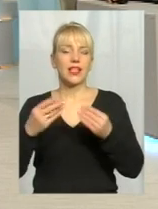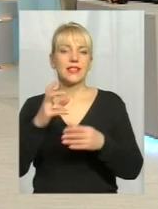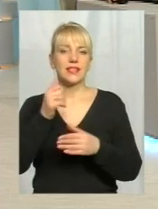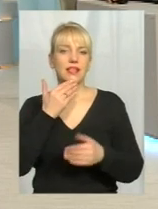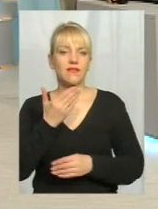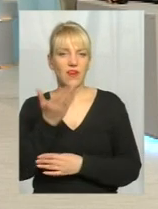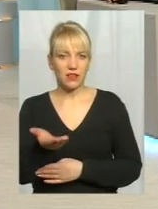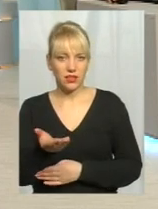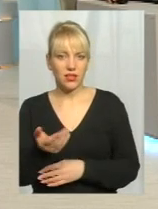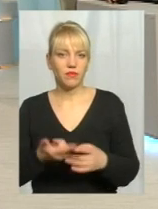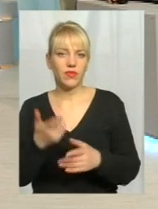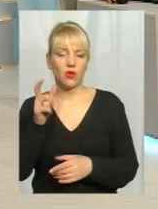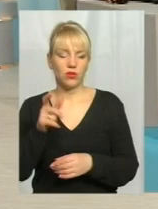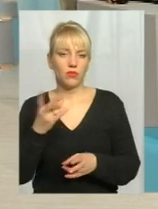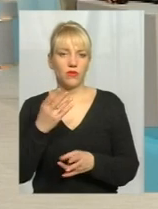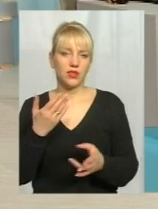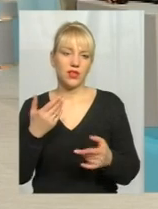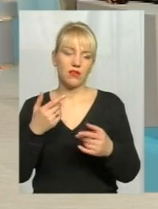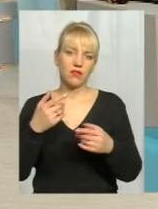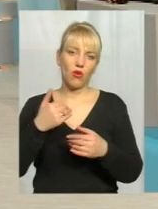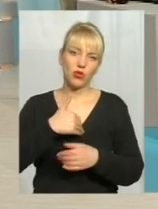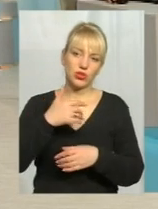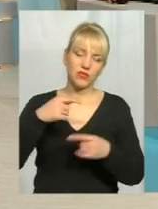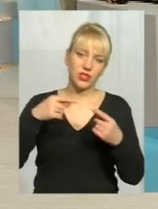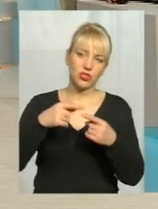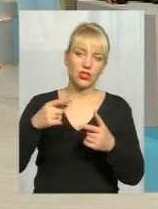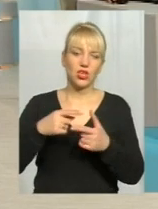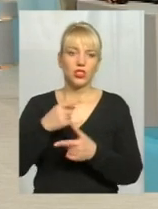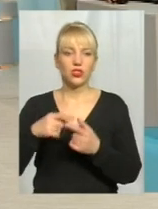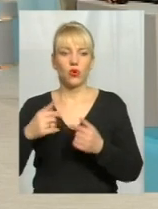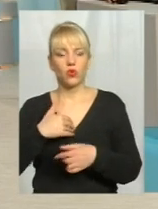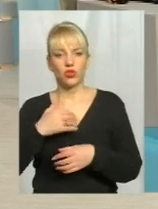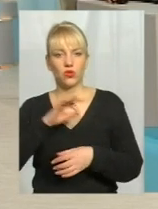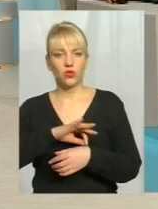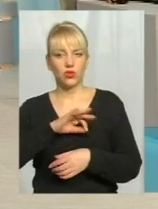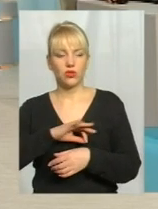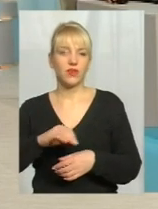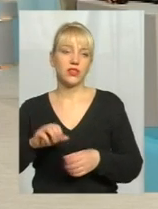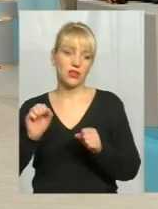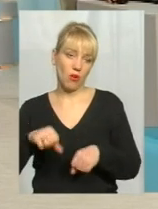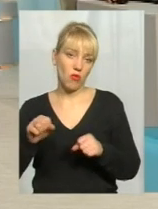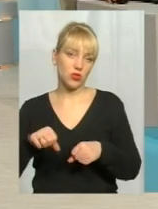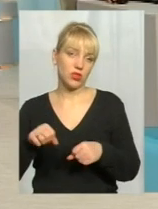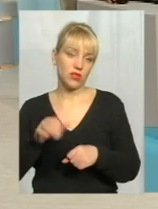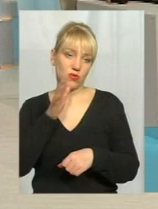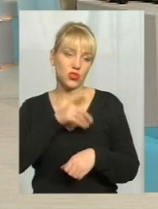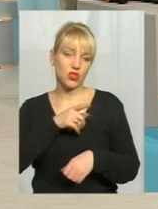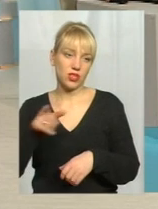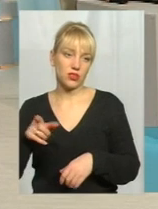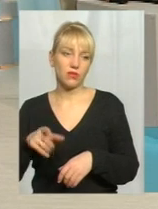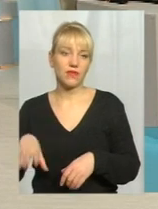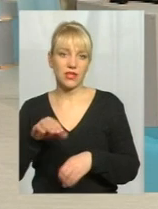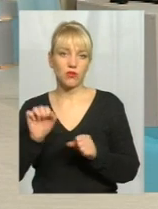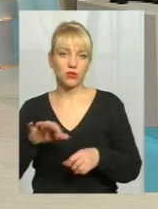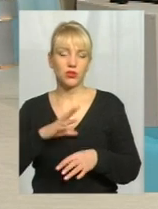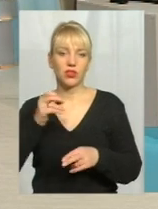визначитися, чим вона хоче користуватися. Можливо, з часом це все до того йде. І